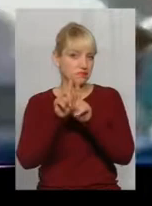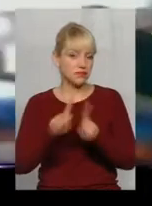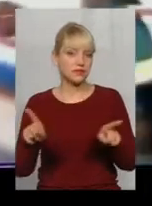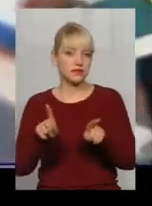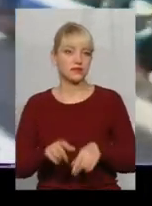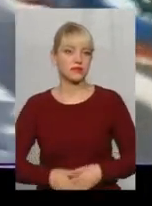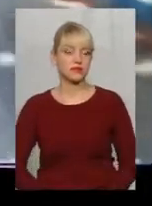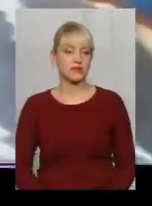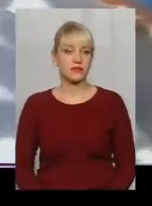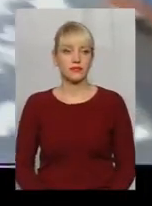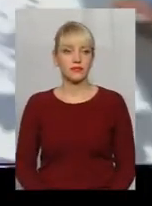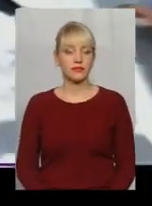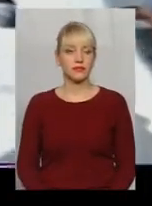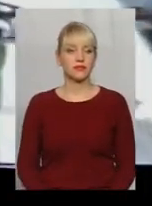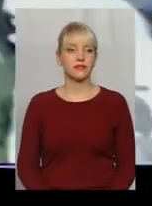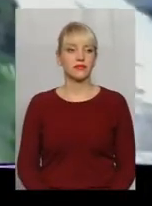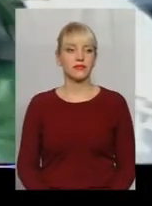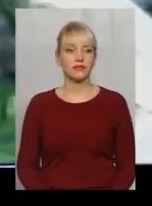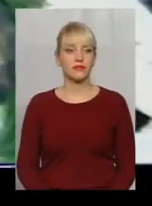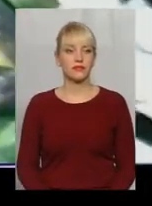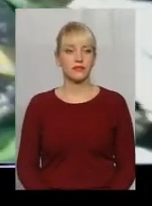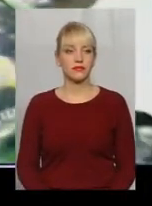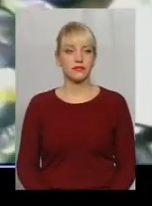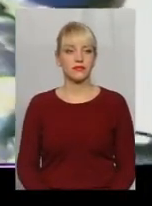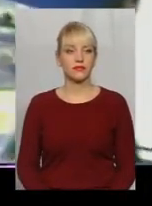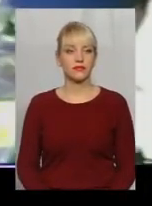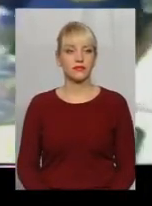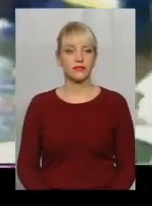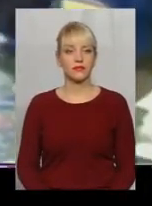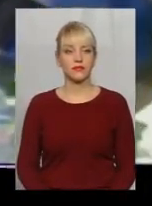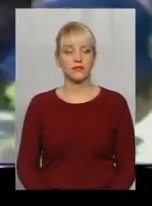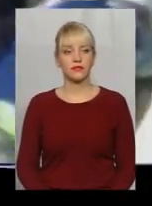Под старым номером. Так, може, там промахнувся.